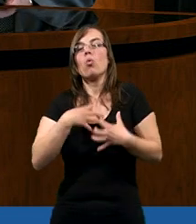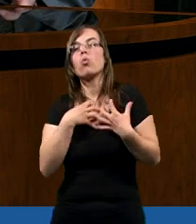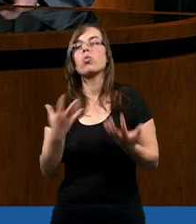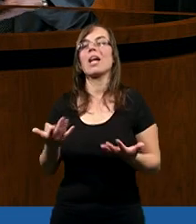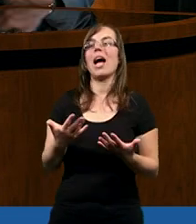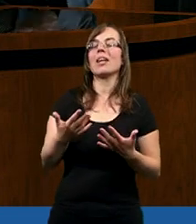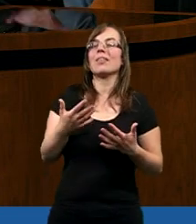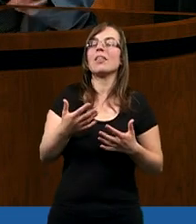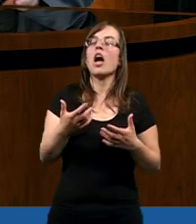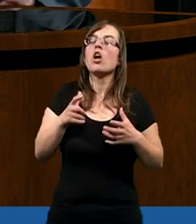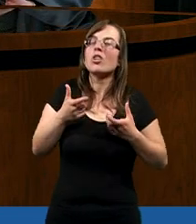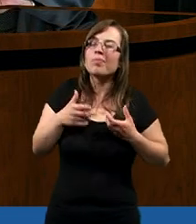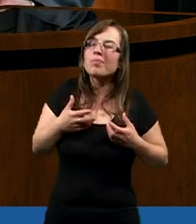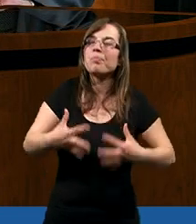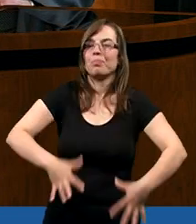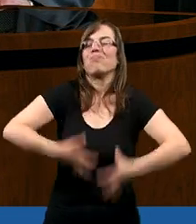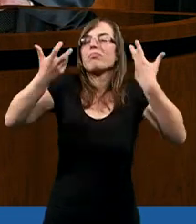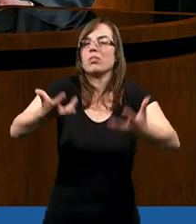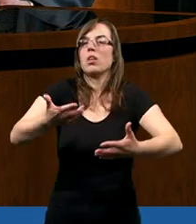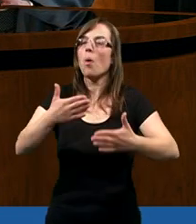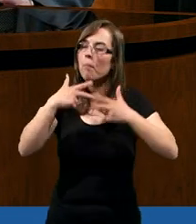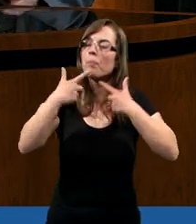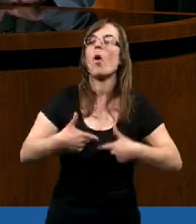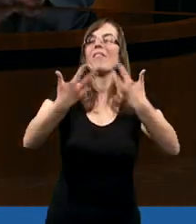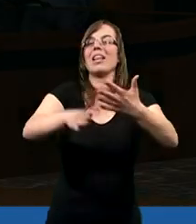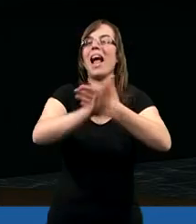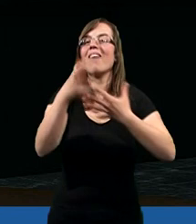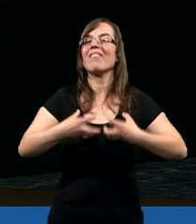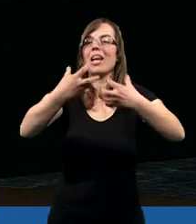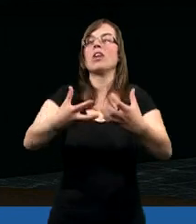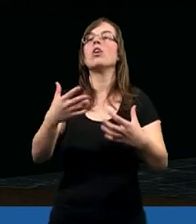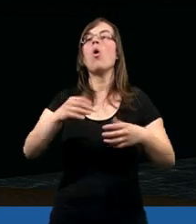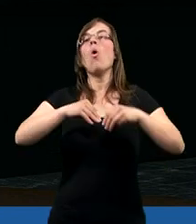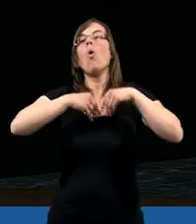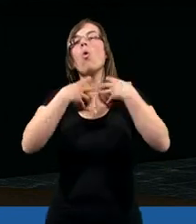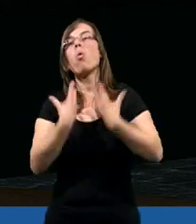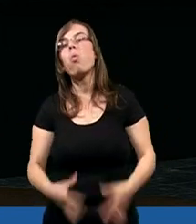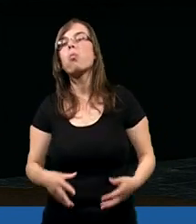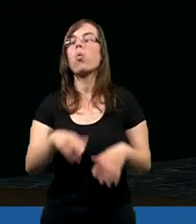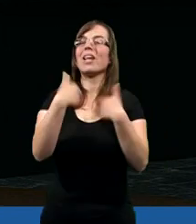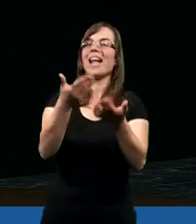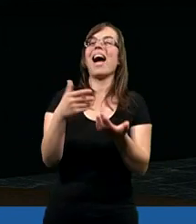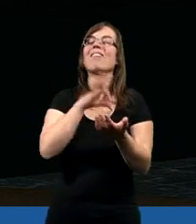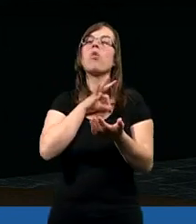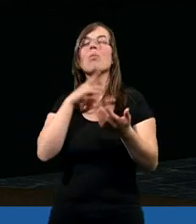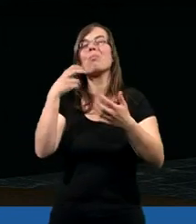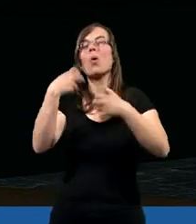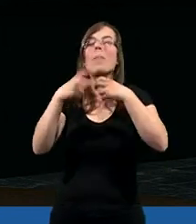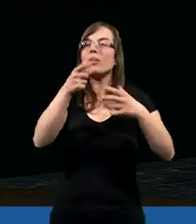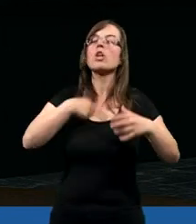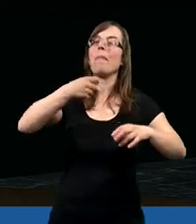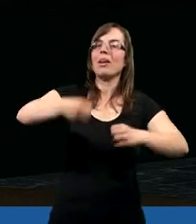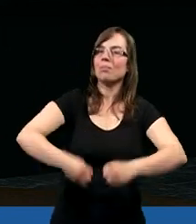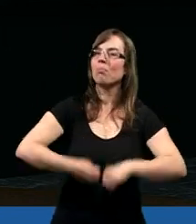uczucia jak gdyby wyeksponować nawet, żeby dać upust jakimś tam ogniowi, który tam